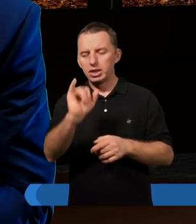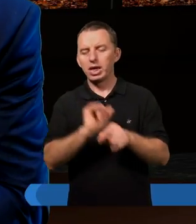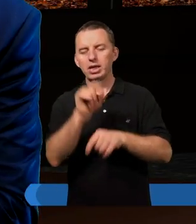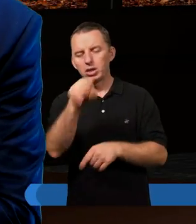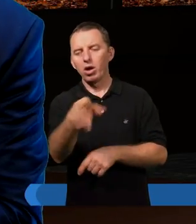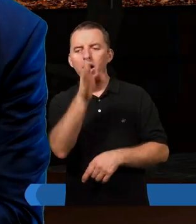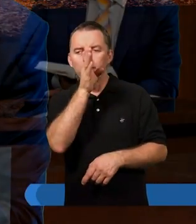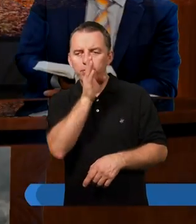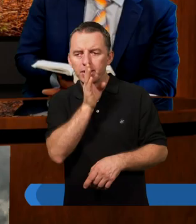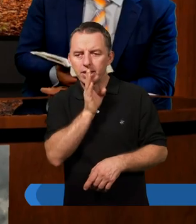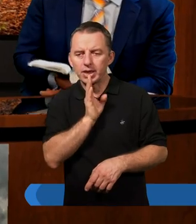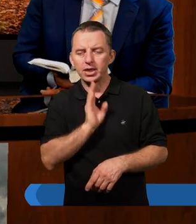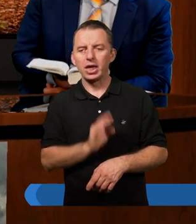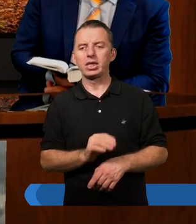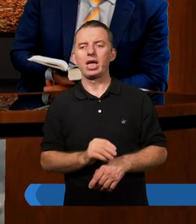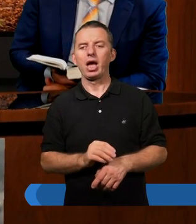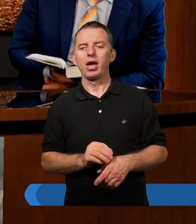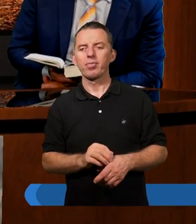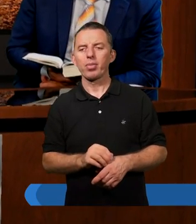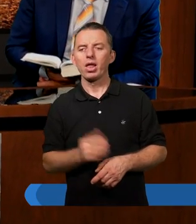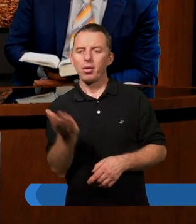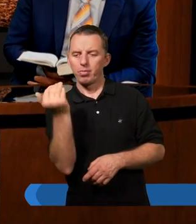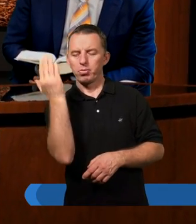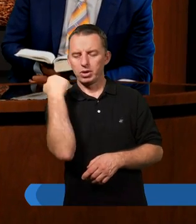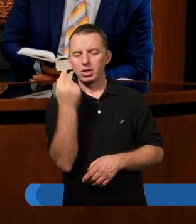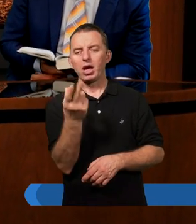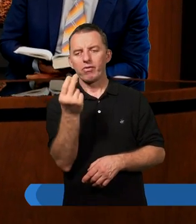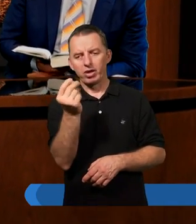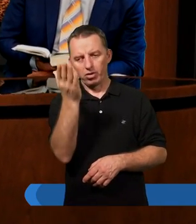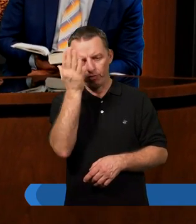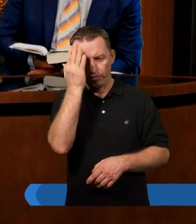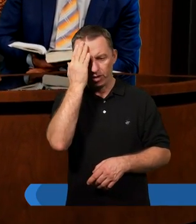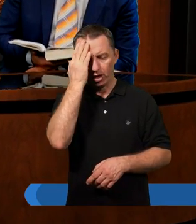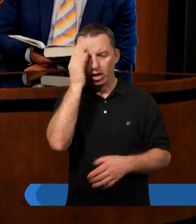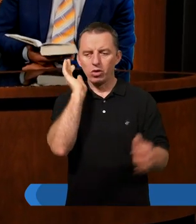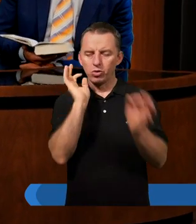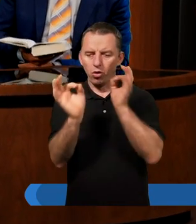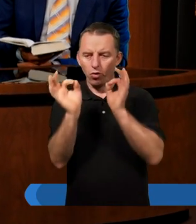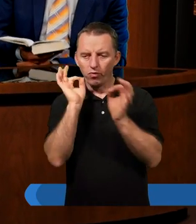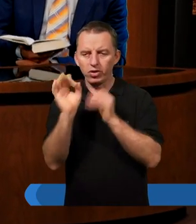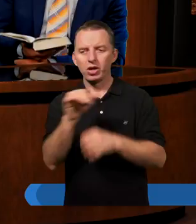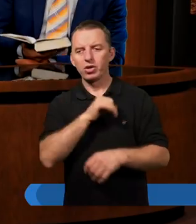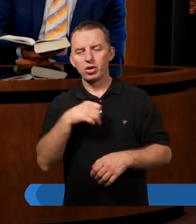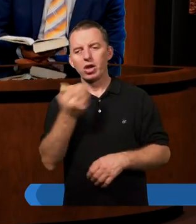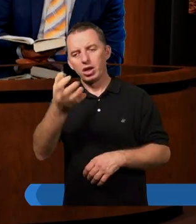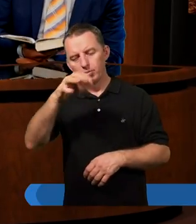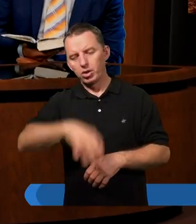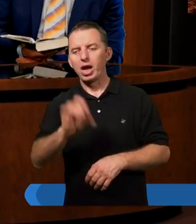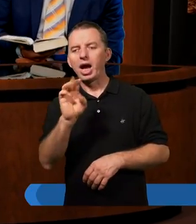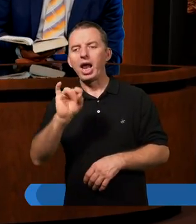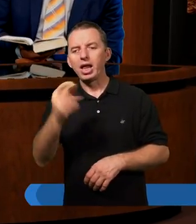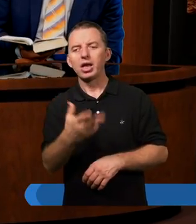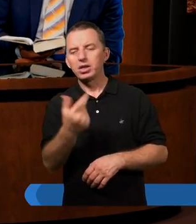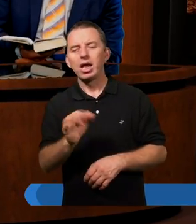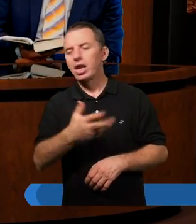prawda? Tak. Z poprzedniego kwartału wiemy, że gdy dowiedział się, że tam w tych zborach galackich nie